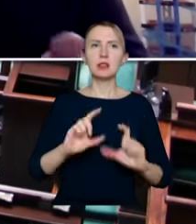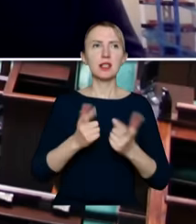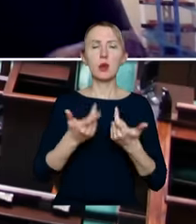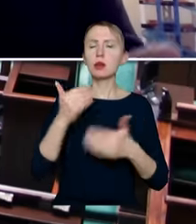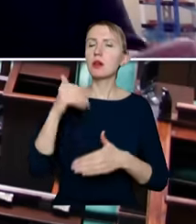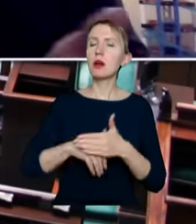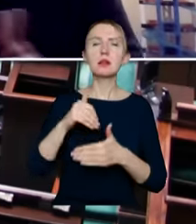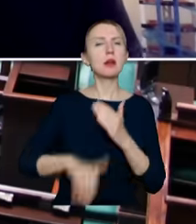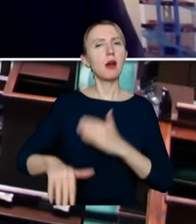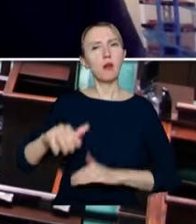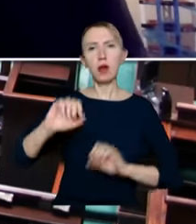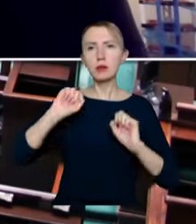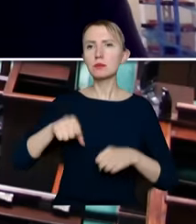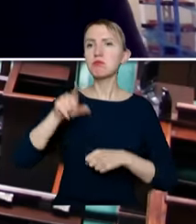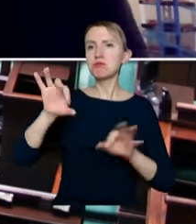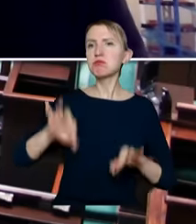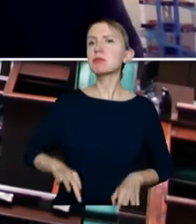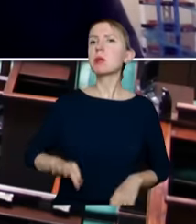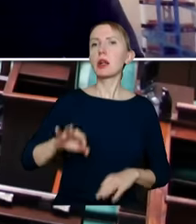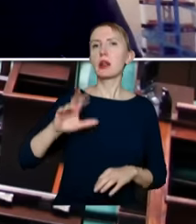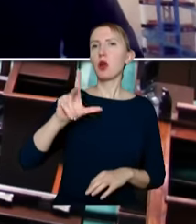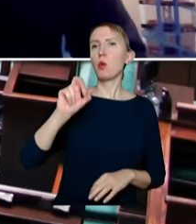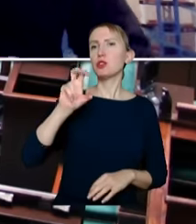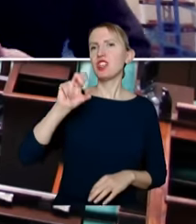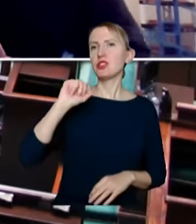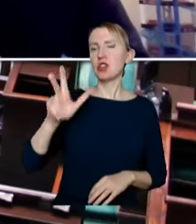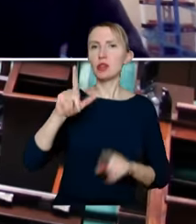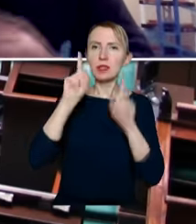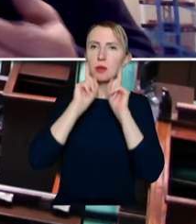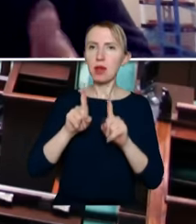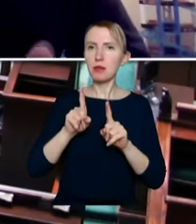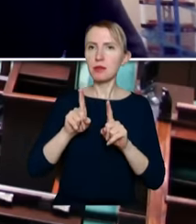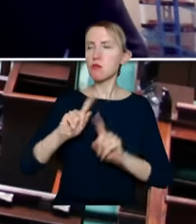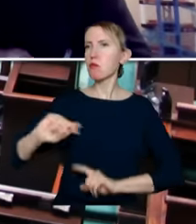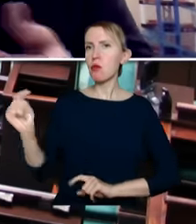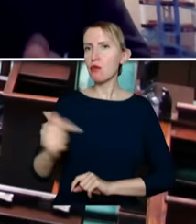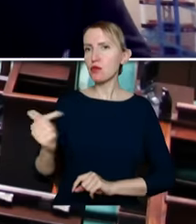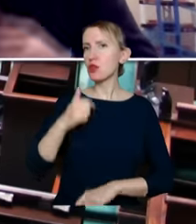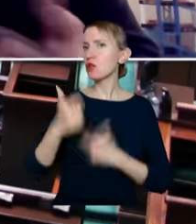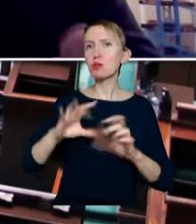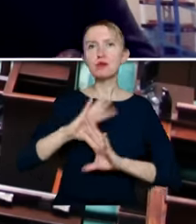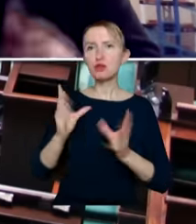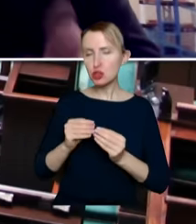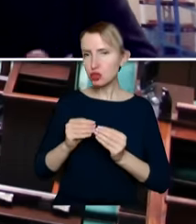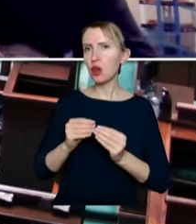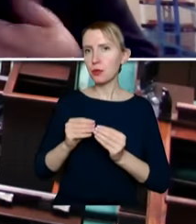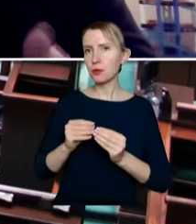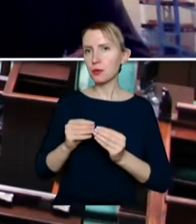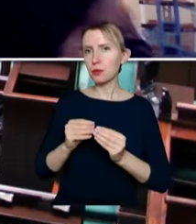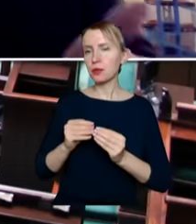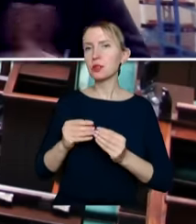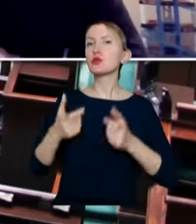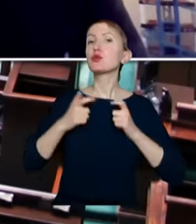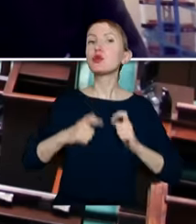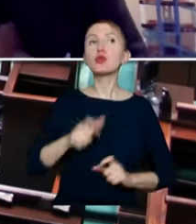ze strony pana Kołodziejczaka, który de facto powinien robić wszystko, żeby rolnik